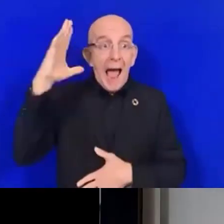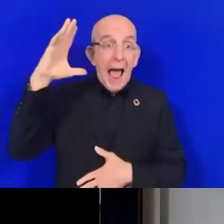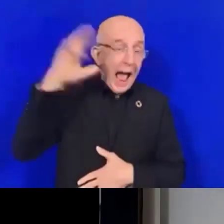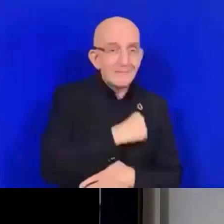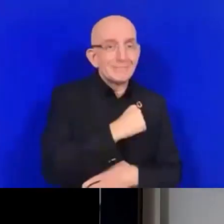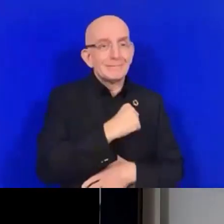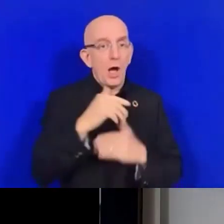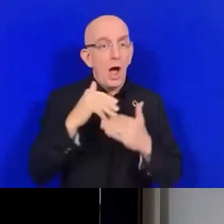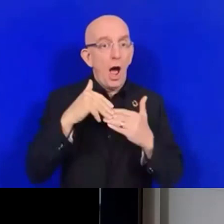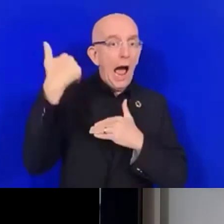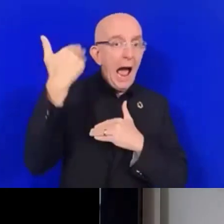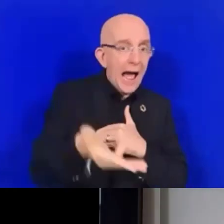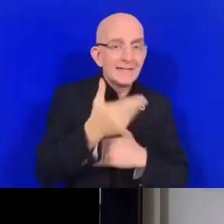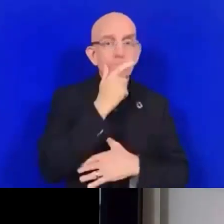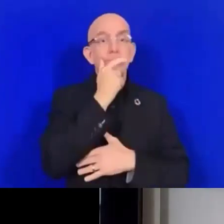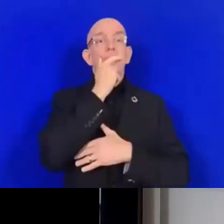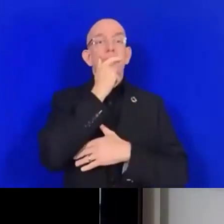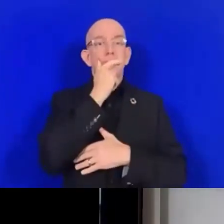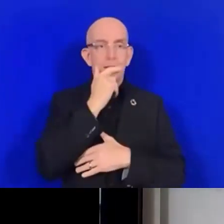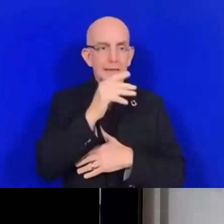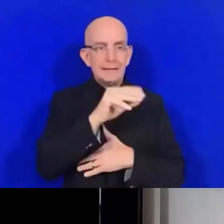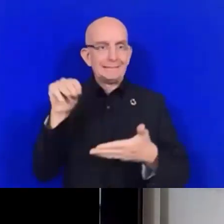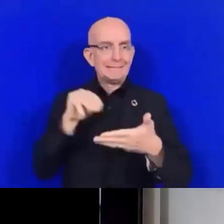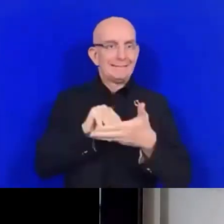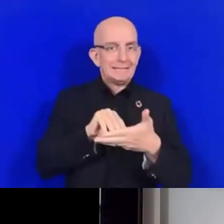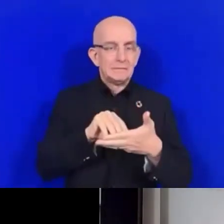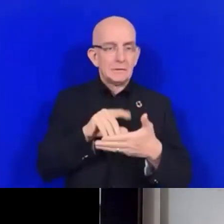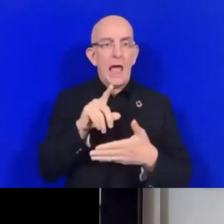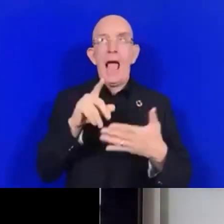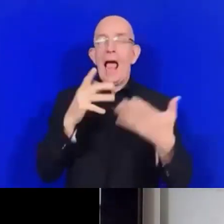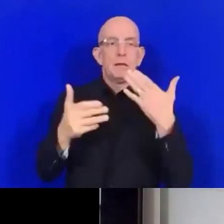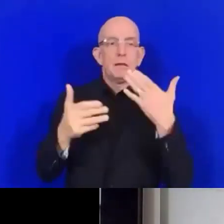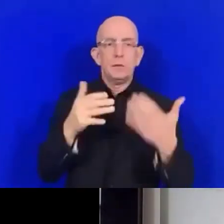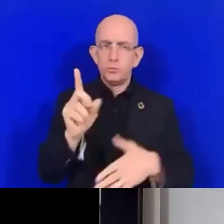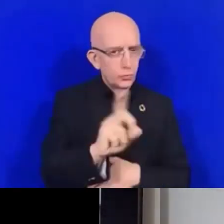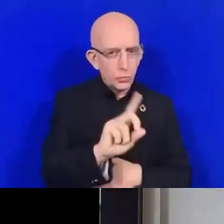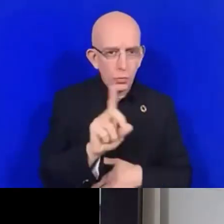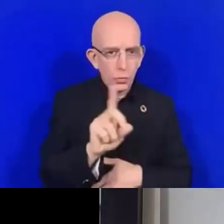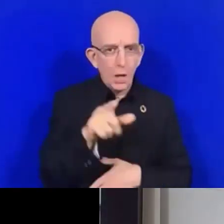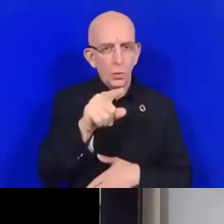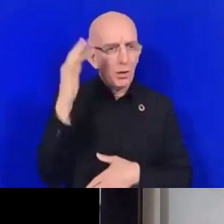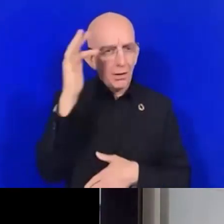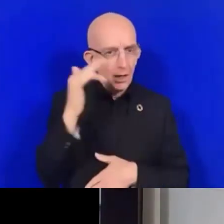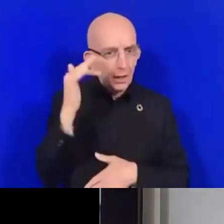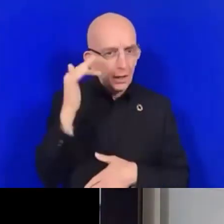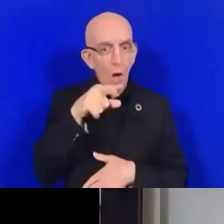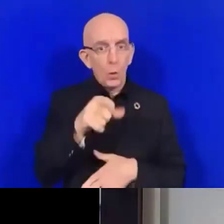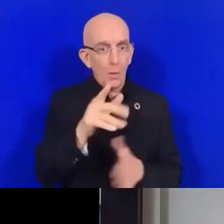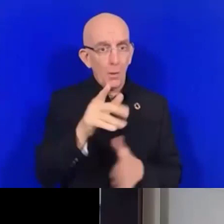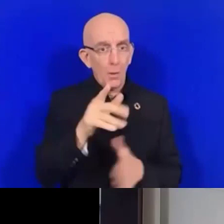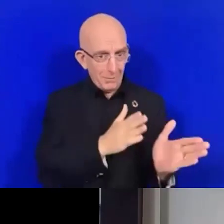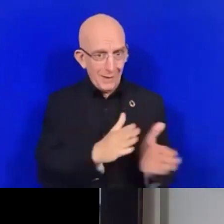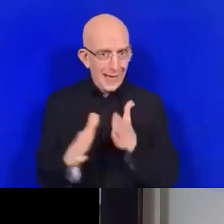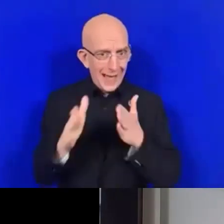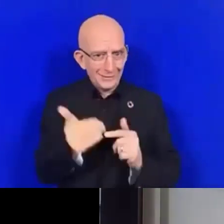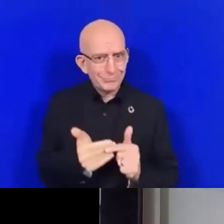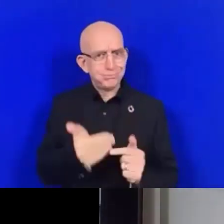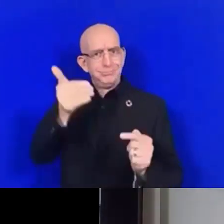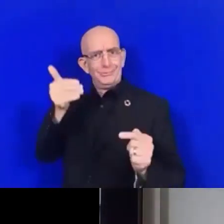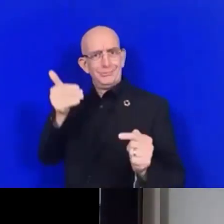faudrait voter un budget en avance et il faudrait que les personnes en situation de handicap soient mieux prises en compte. Sinon,